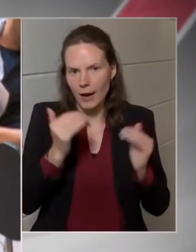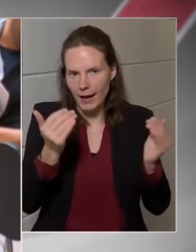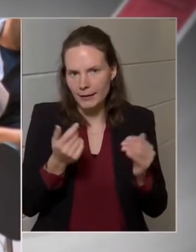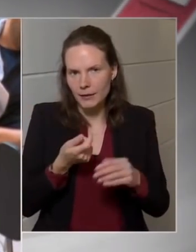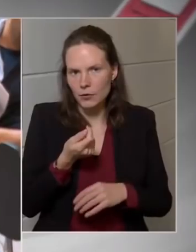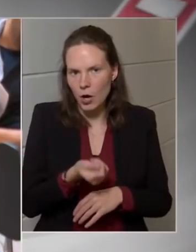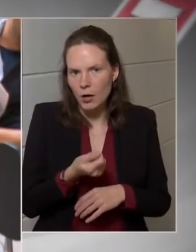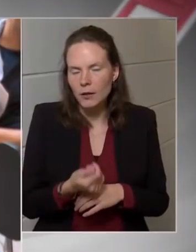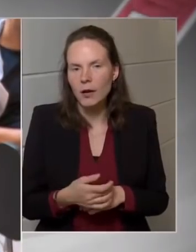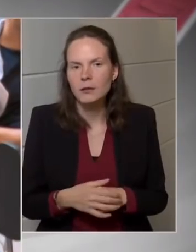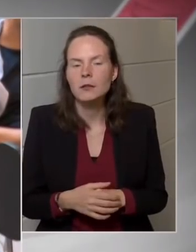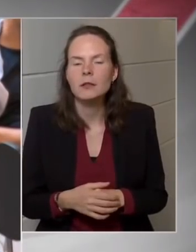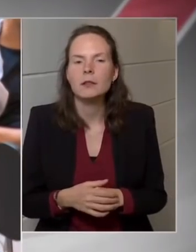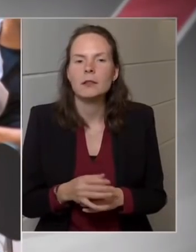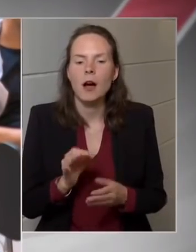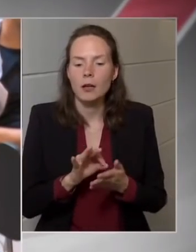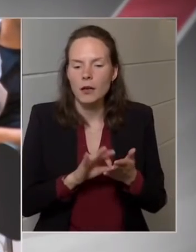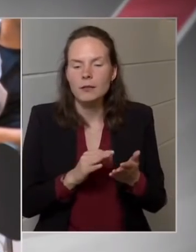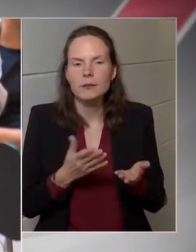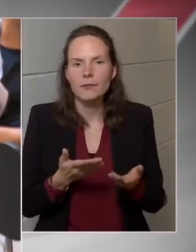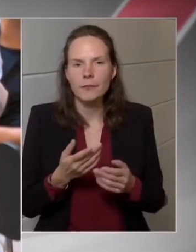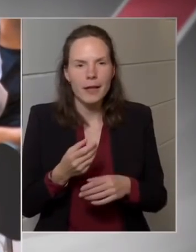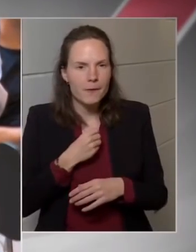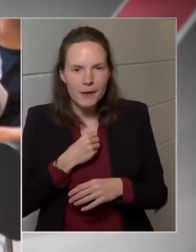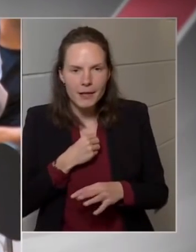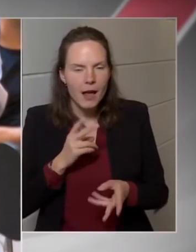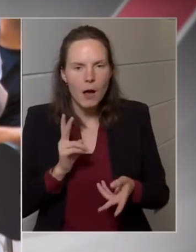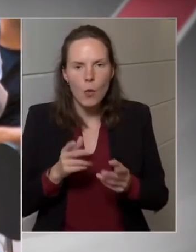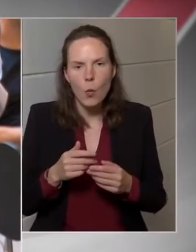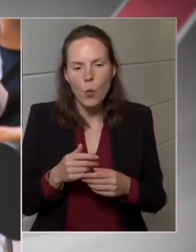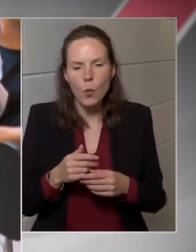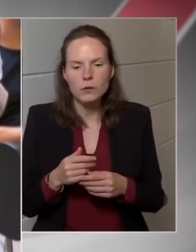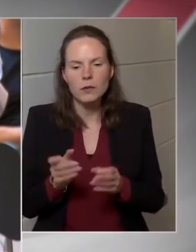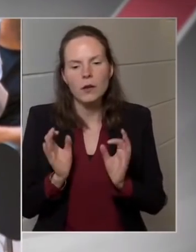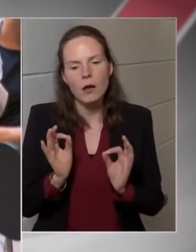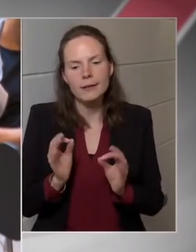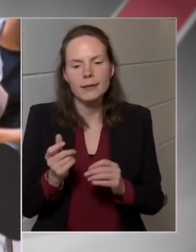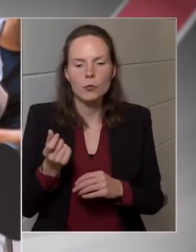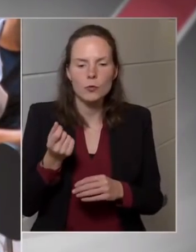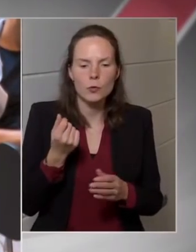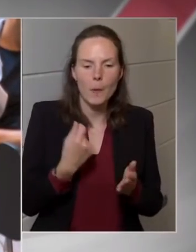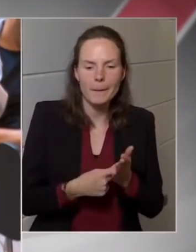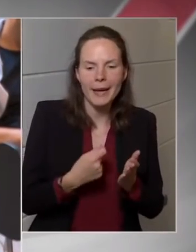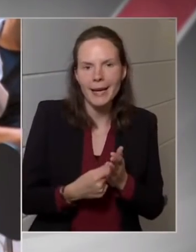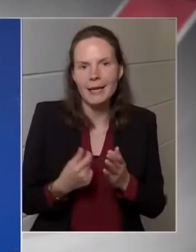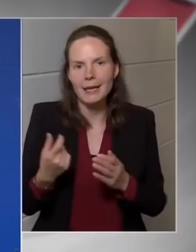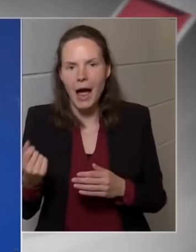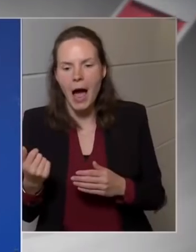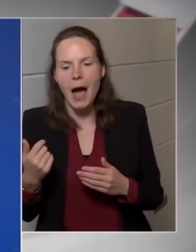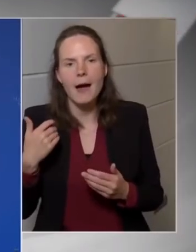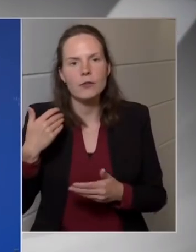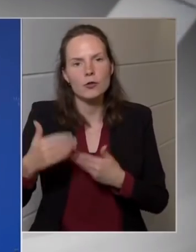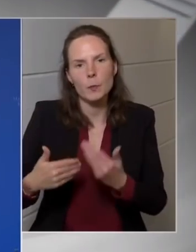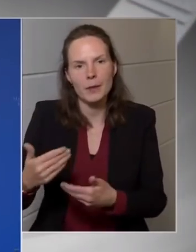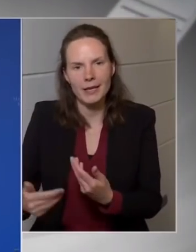nem tart-e attól, hogy egy klasszikus bér-ár spirálba kerül Magyarország, miután